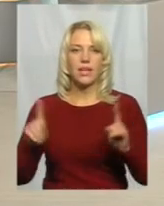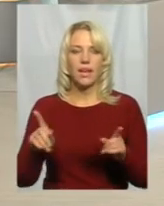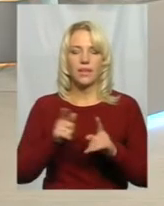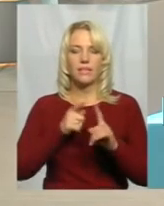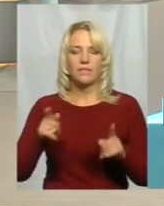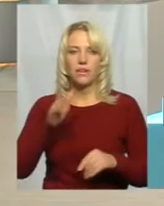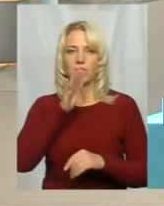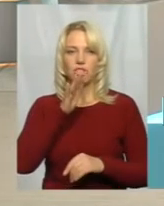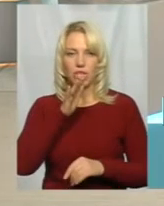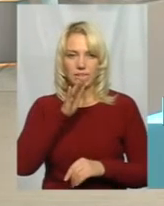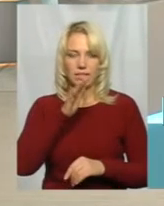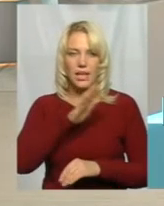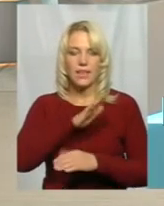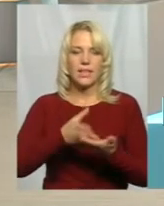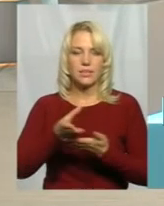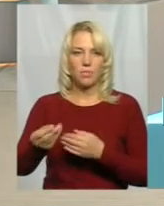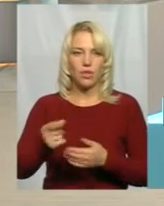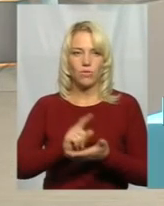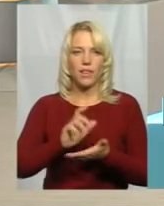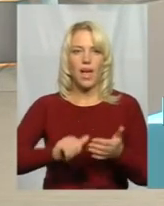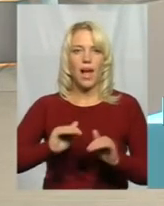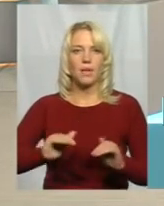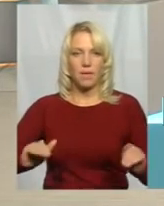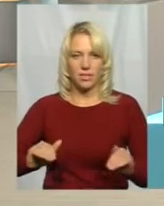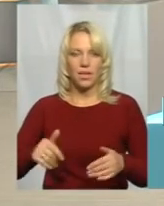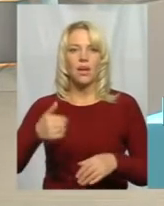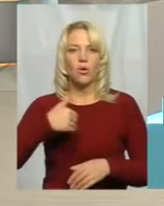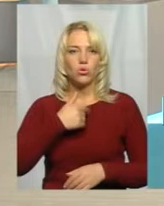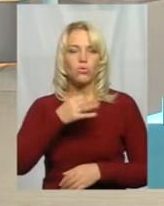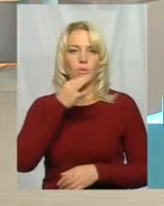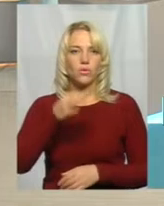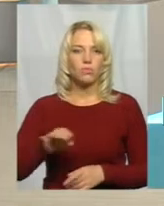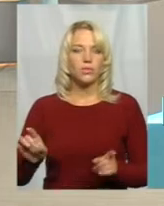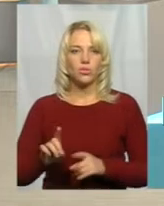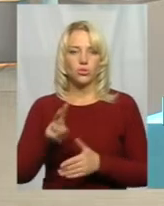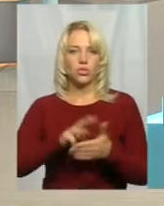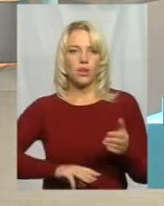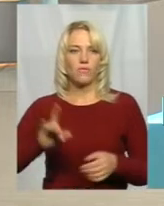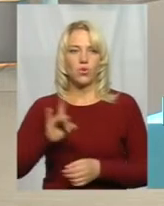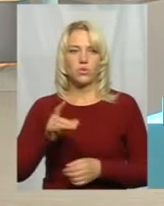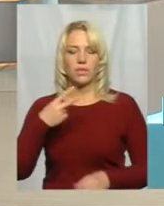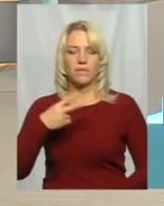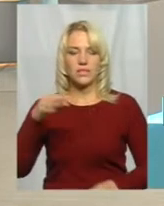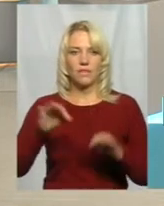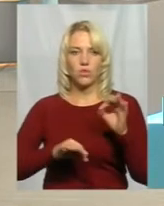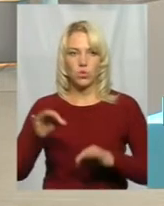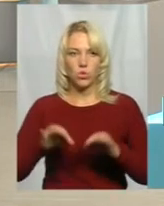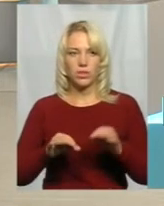сплачували аліментів. Так, я можу повідомити, що штраф в розмірі 20%